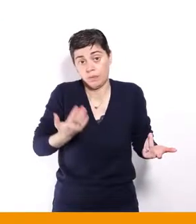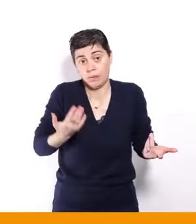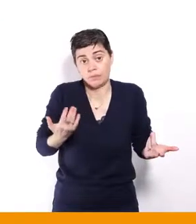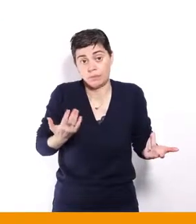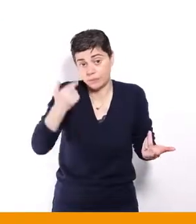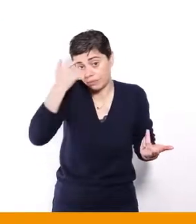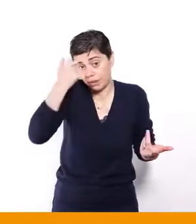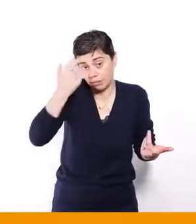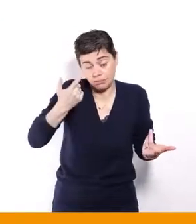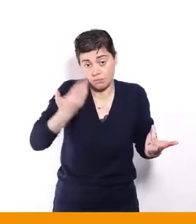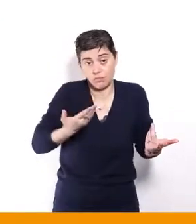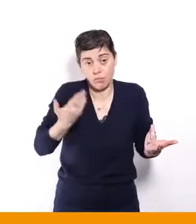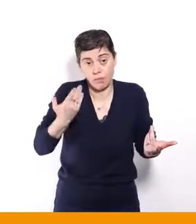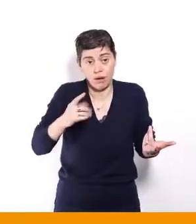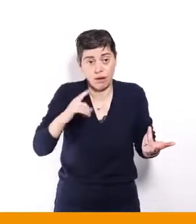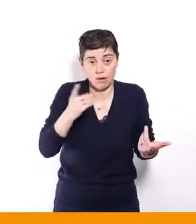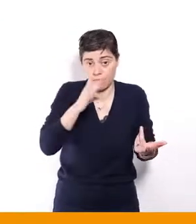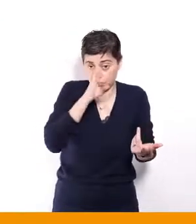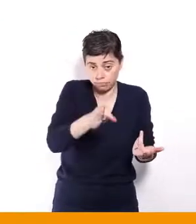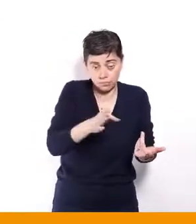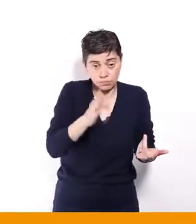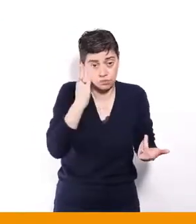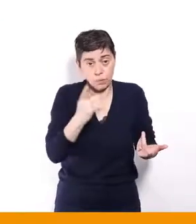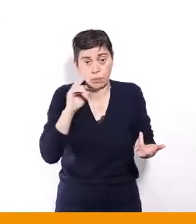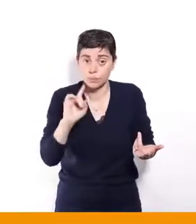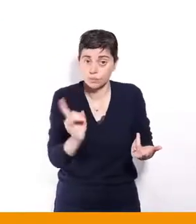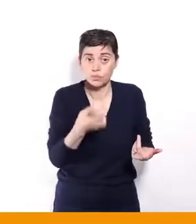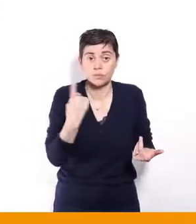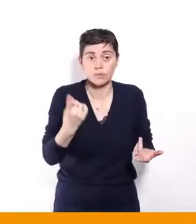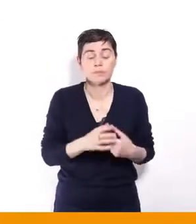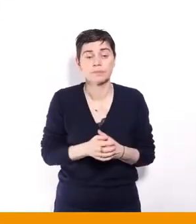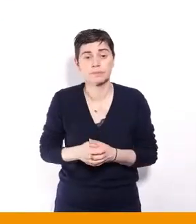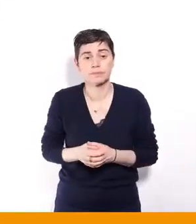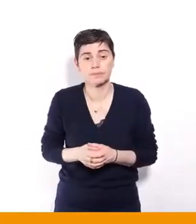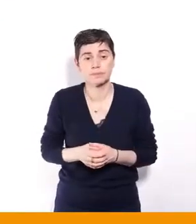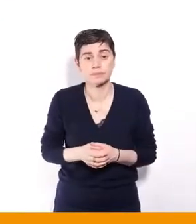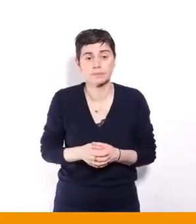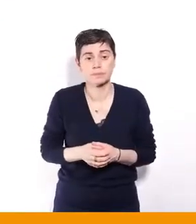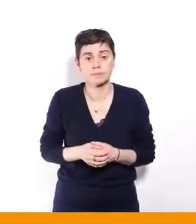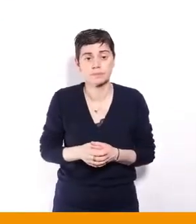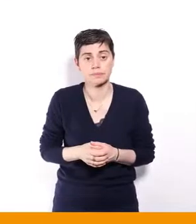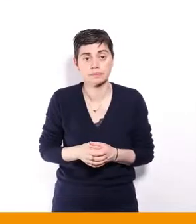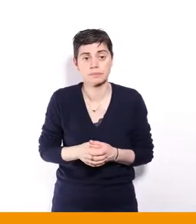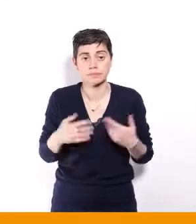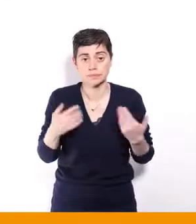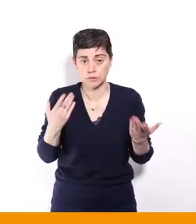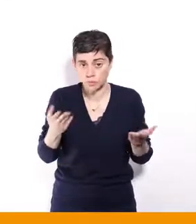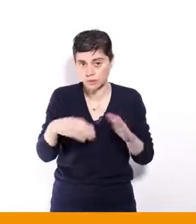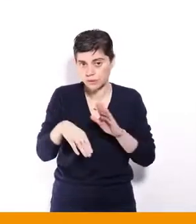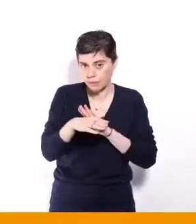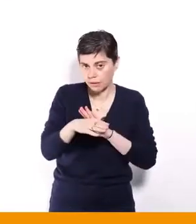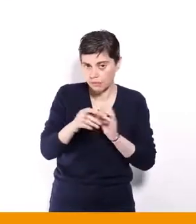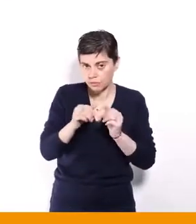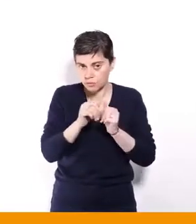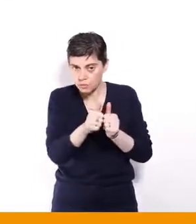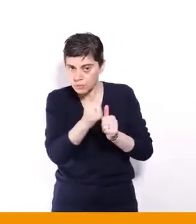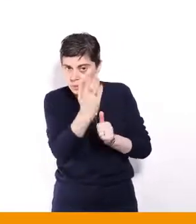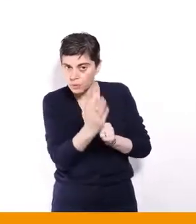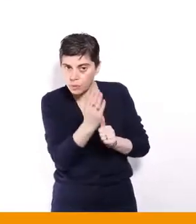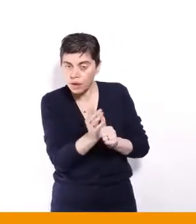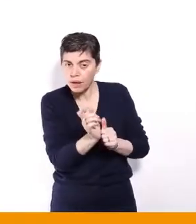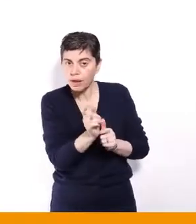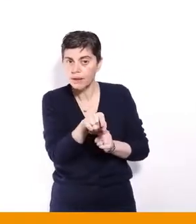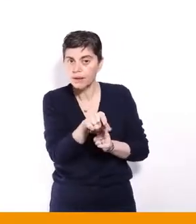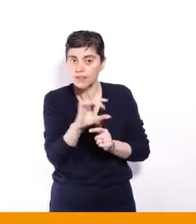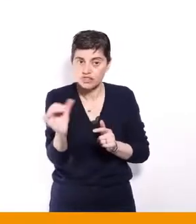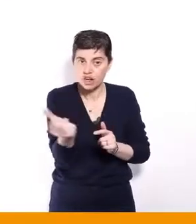pour tous. Donc, voilà, nous, on part des besoins, des besoins